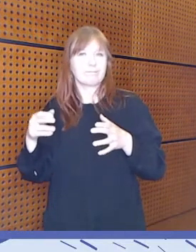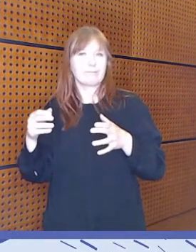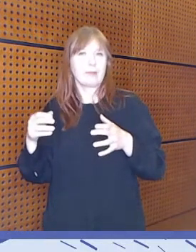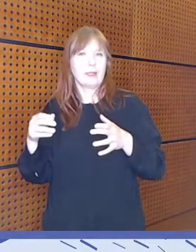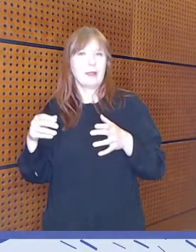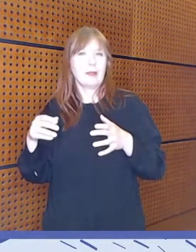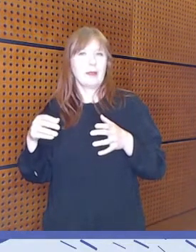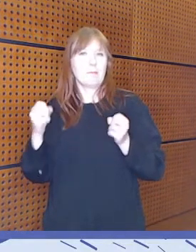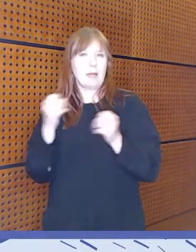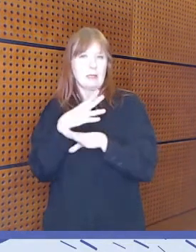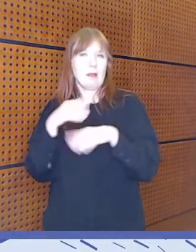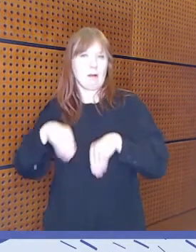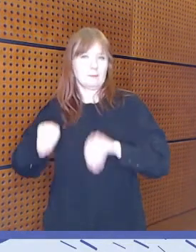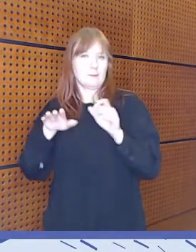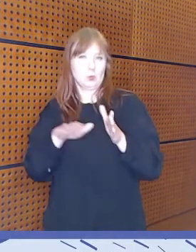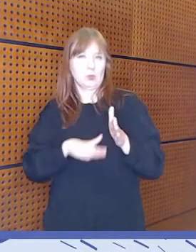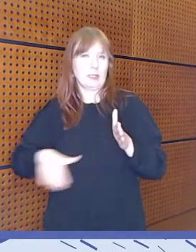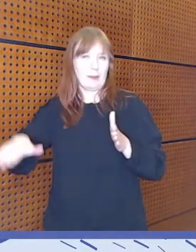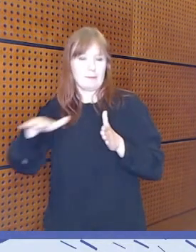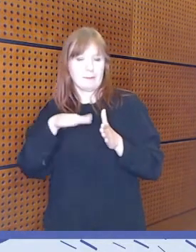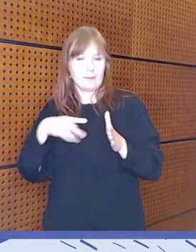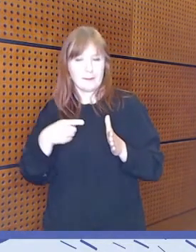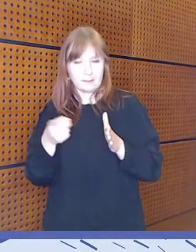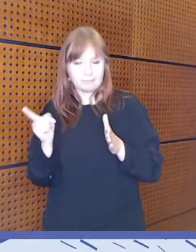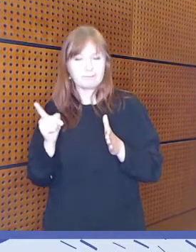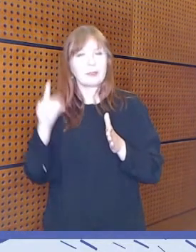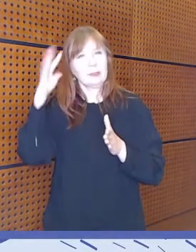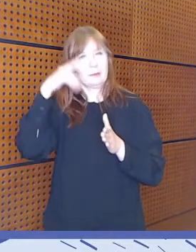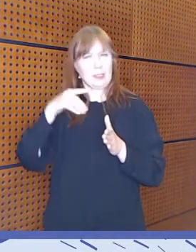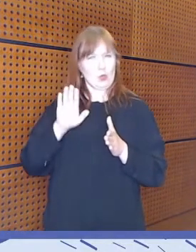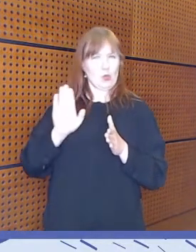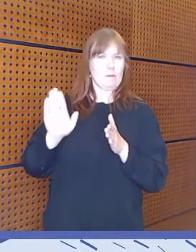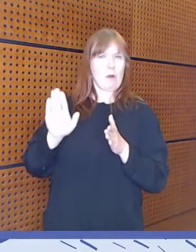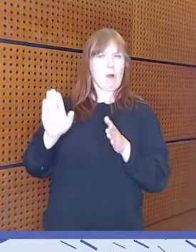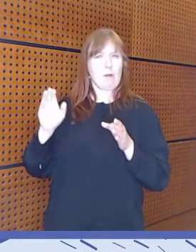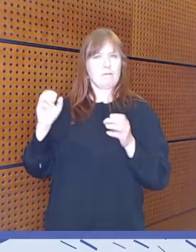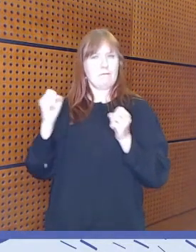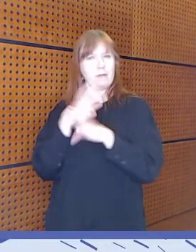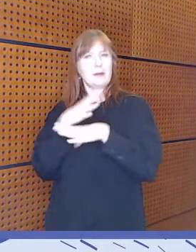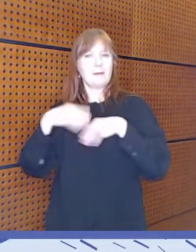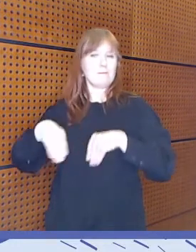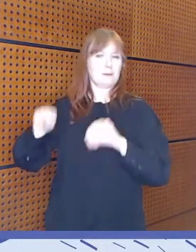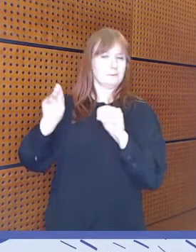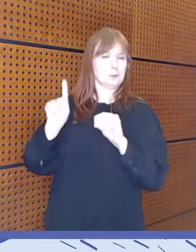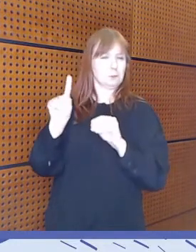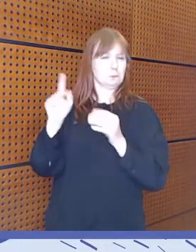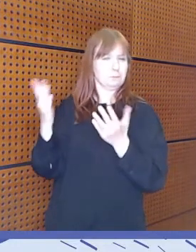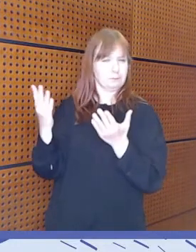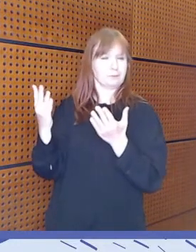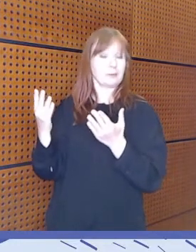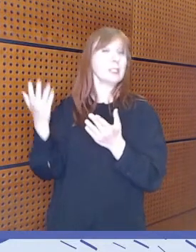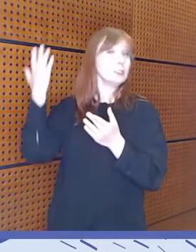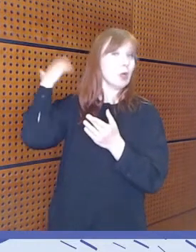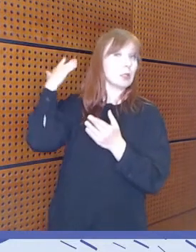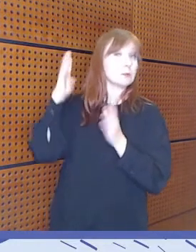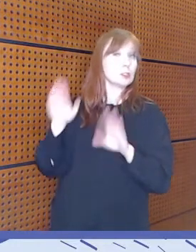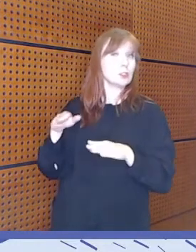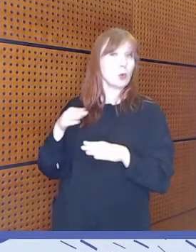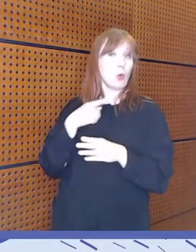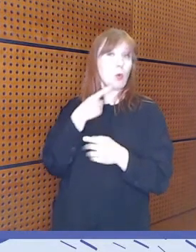sitä, että kun mietitään heidän mediakasvatusta, niin meillä on ollut paljon puheissa siitä jo aikaisemminkin, että